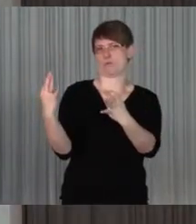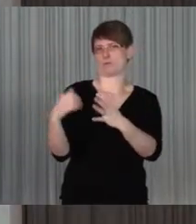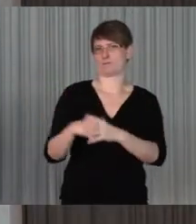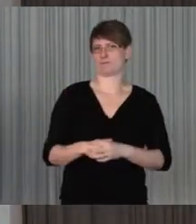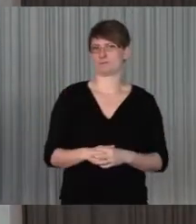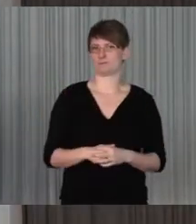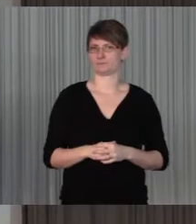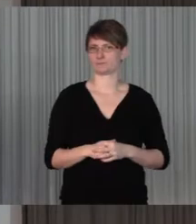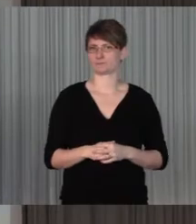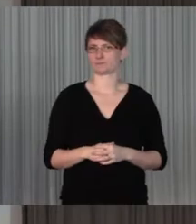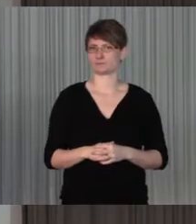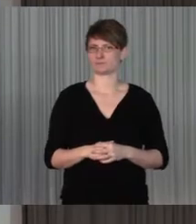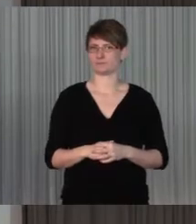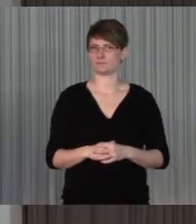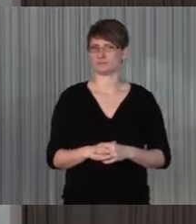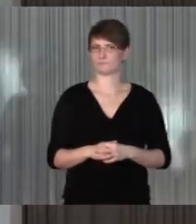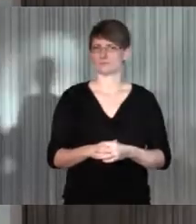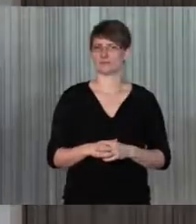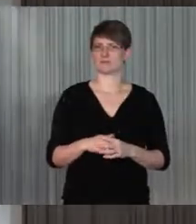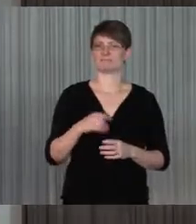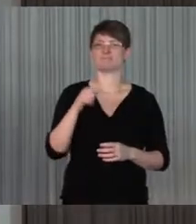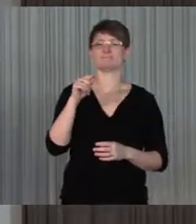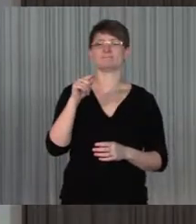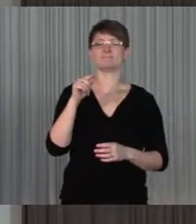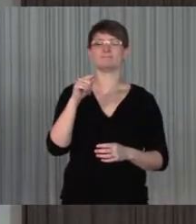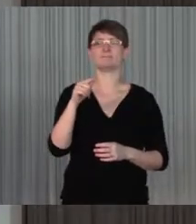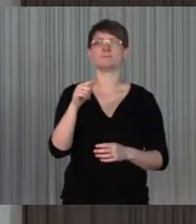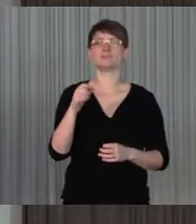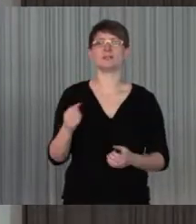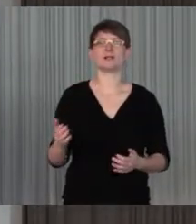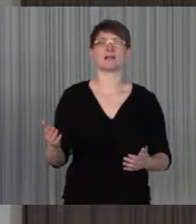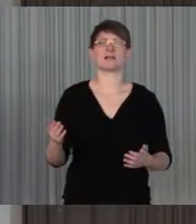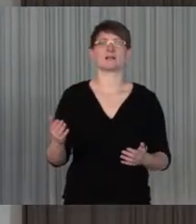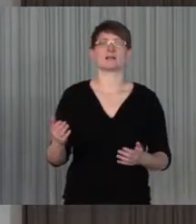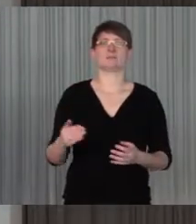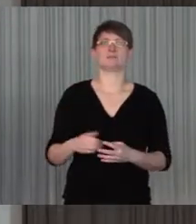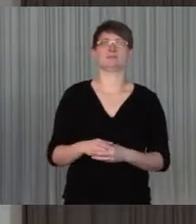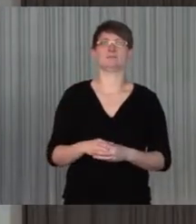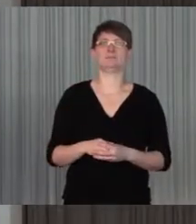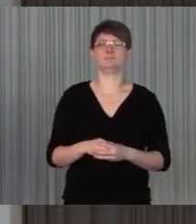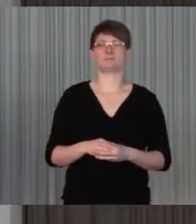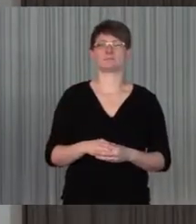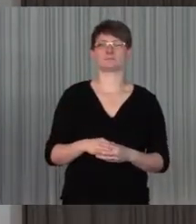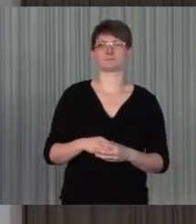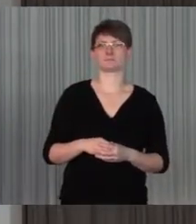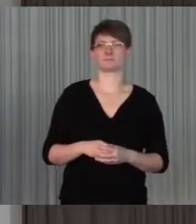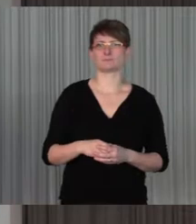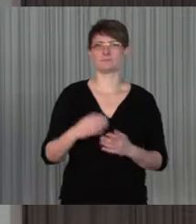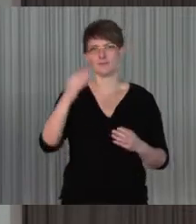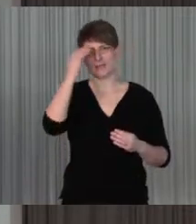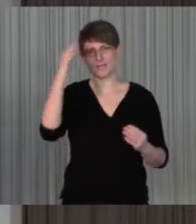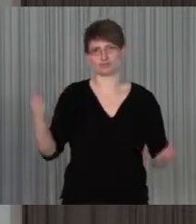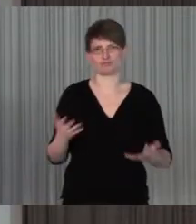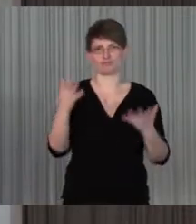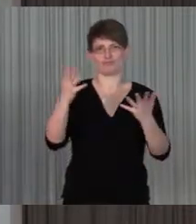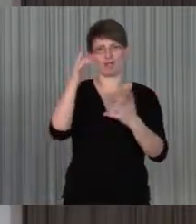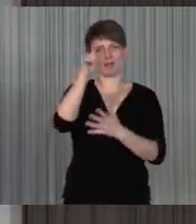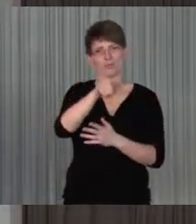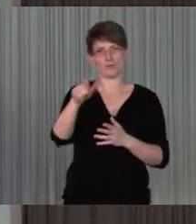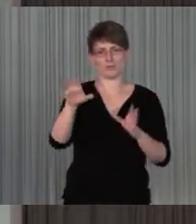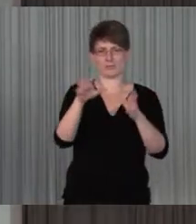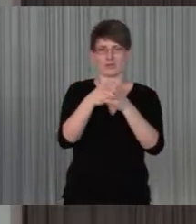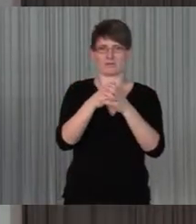Unterstützungsbedarf, weil sie zu der Gruppe gehören, die besonders mit den ständigen